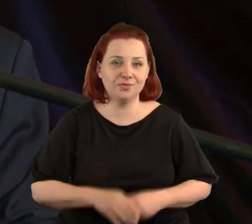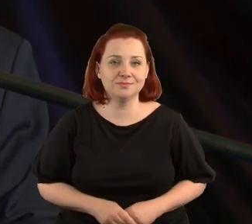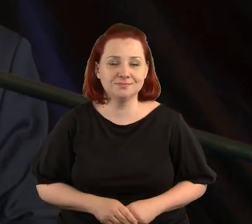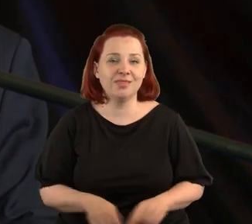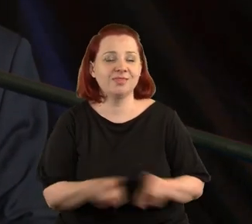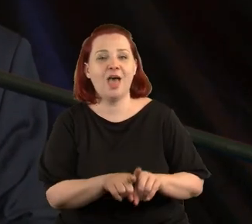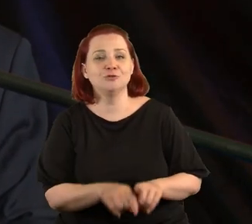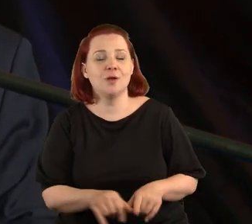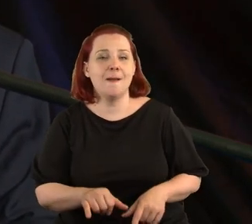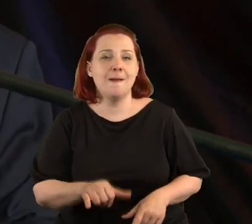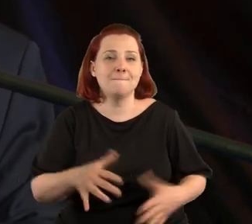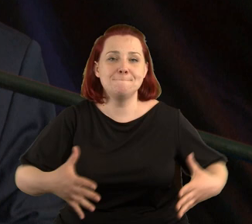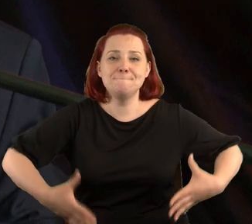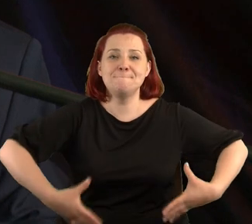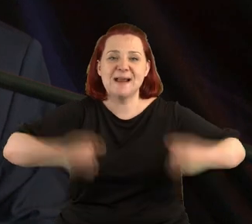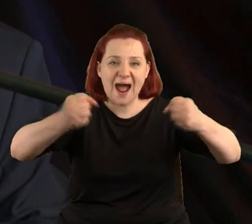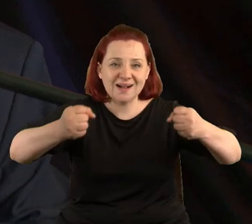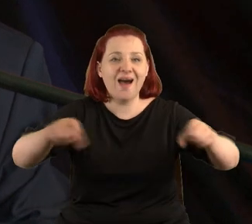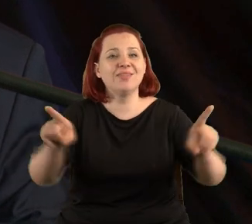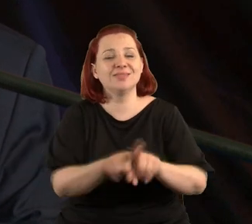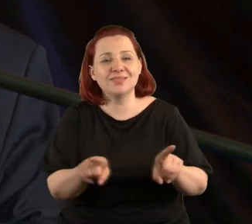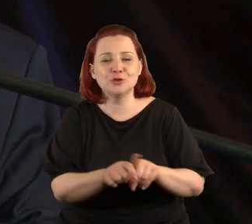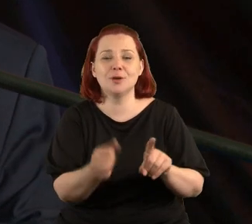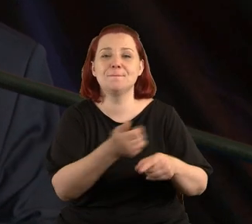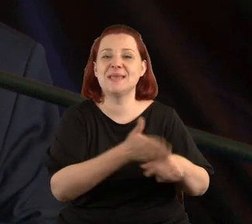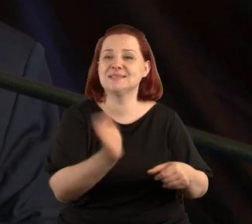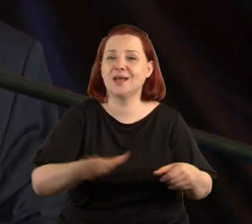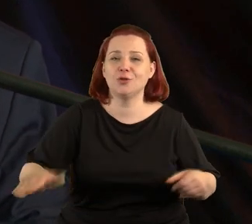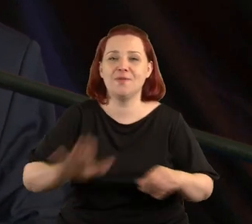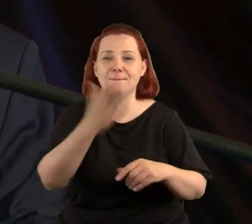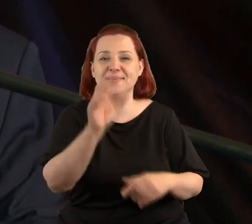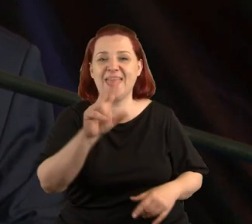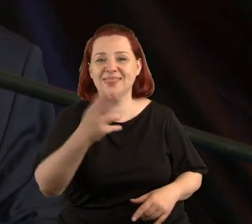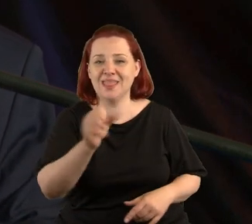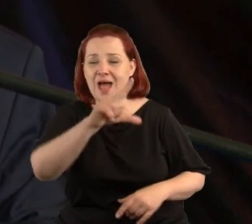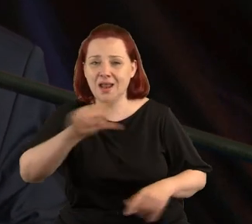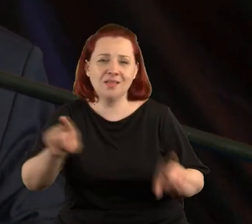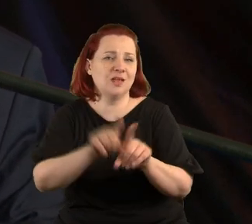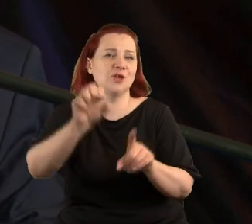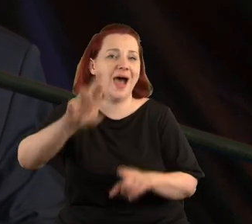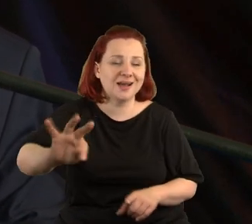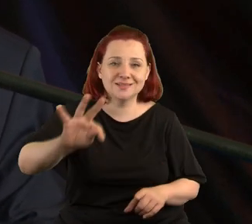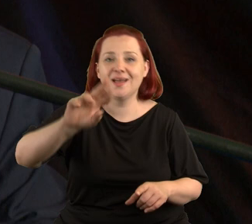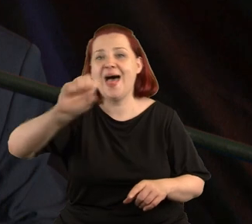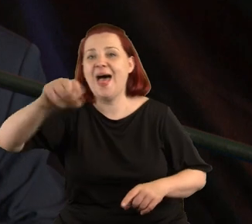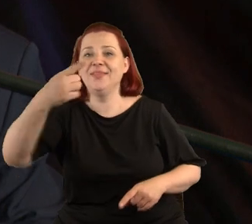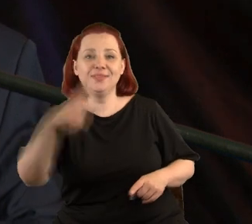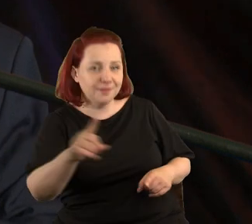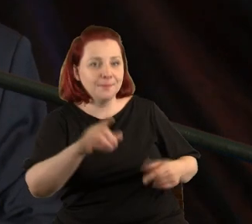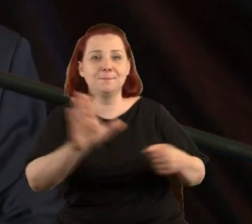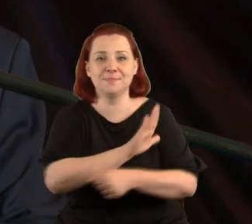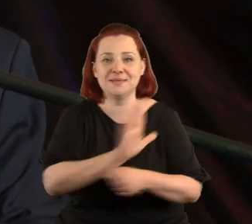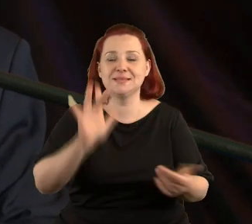w prace w kolekcji Międzynarodowego Biennale Grafiki w Krakowie, Art and Business, klubu w Poznaniu,